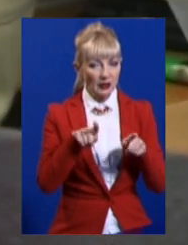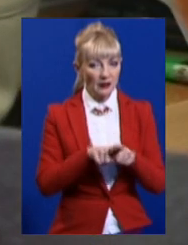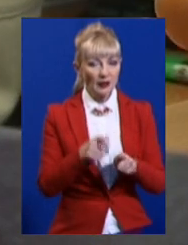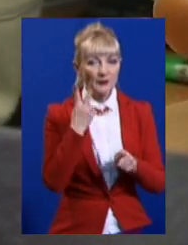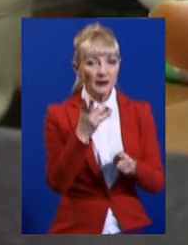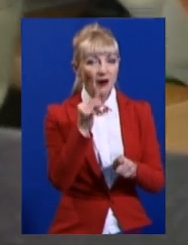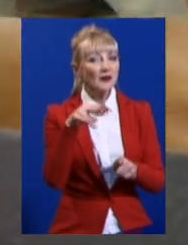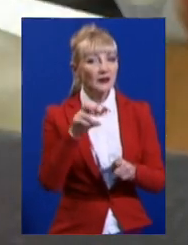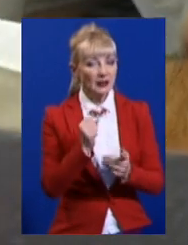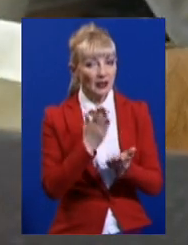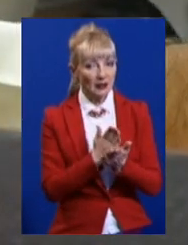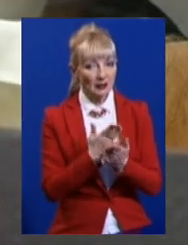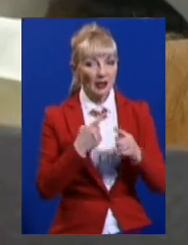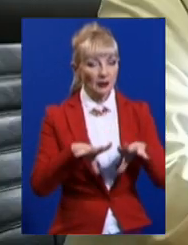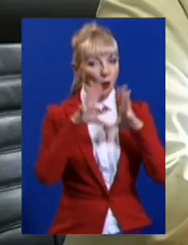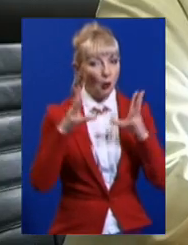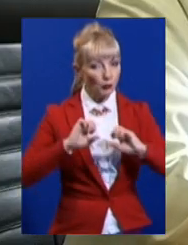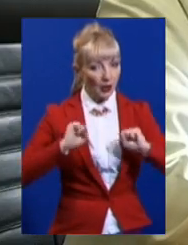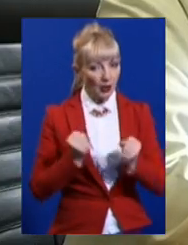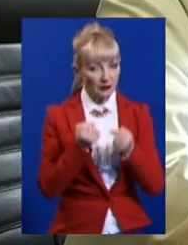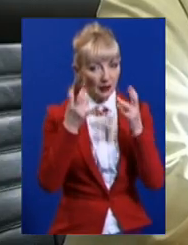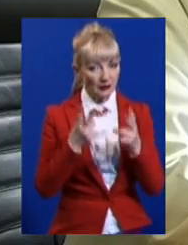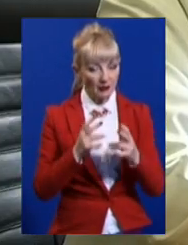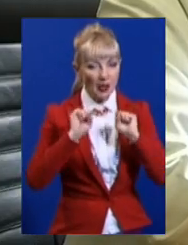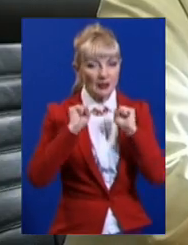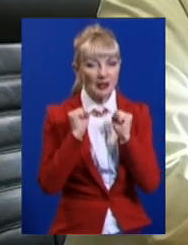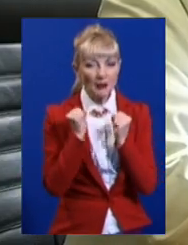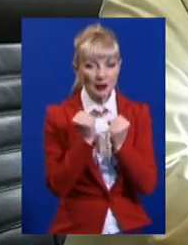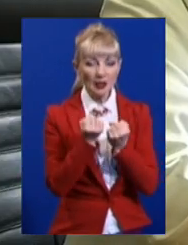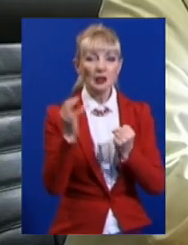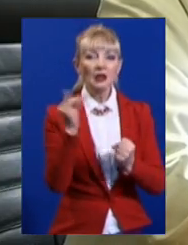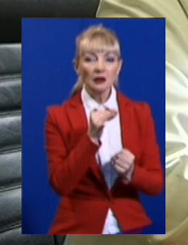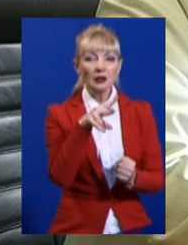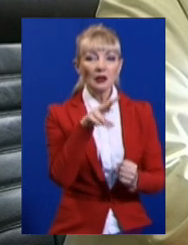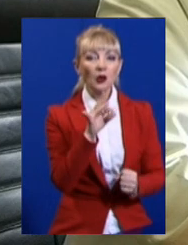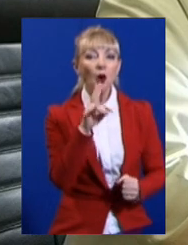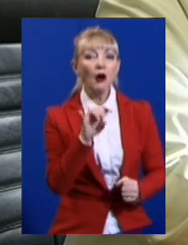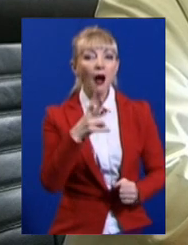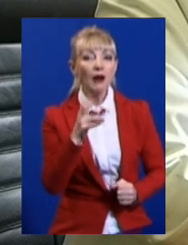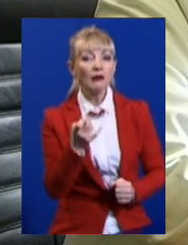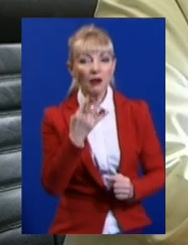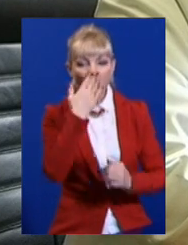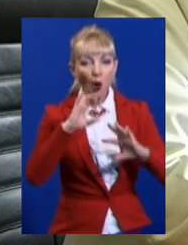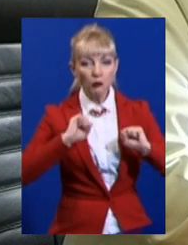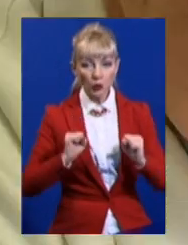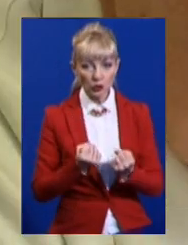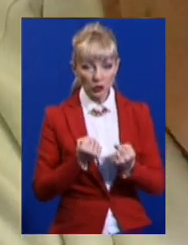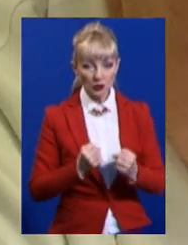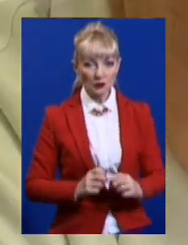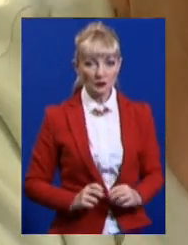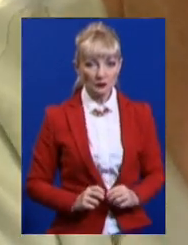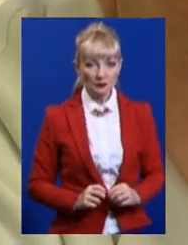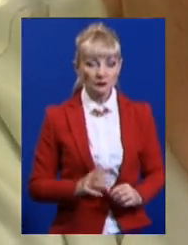холодової травми – це загальна холодова травма, замерзання так зване, і локальна холодова травма обмороження».